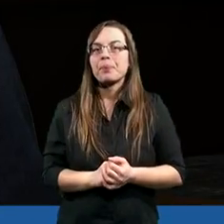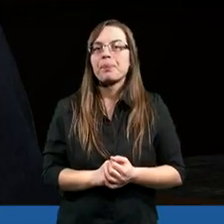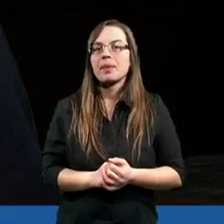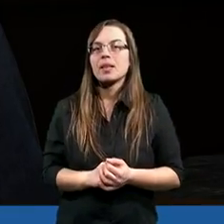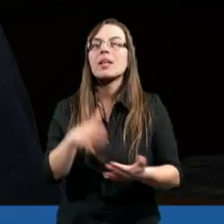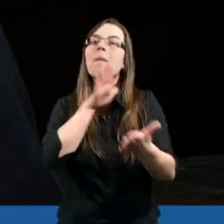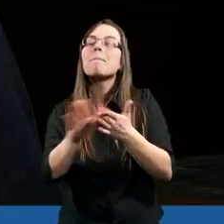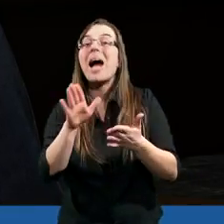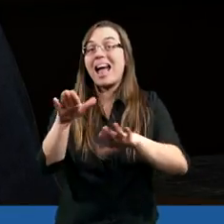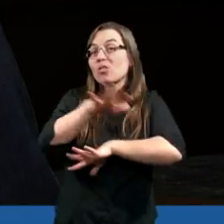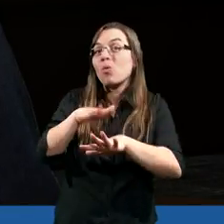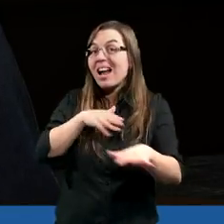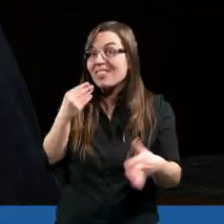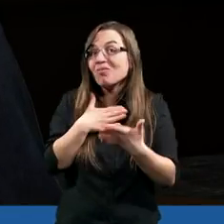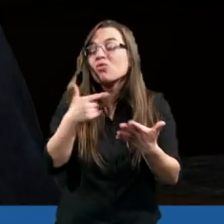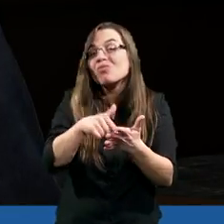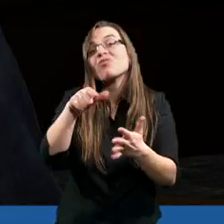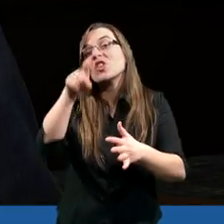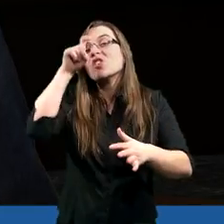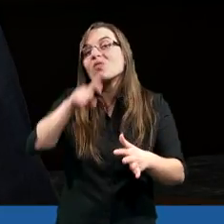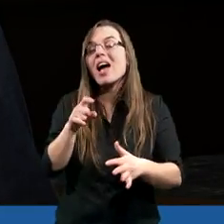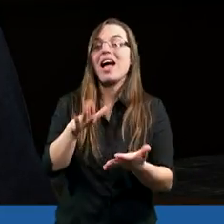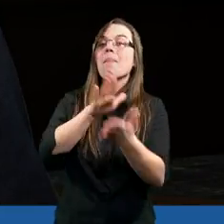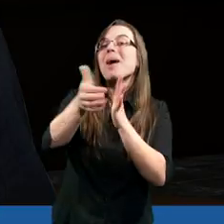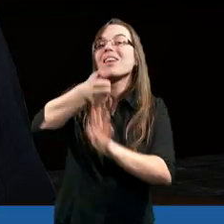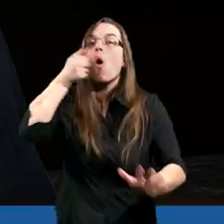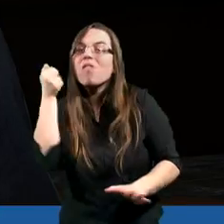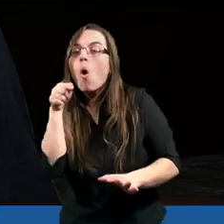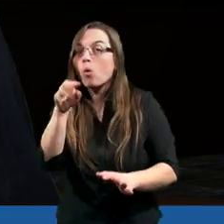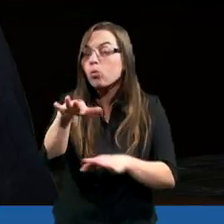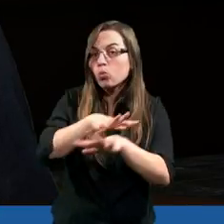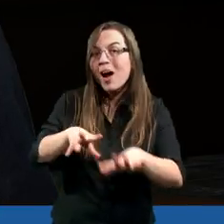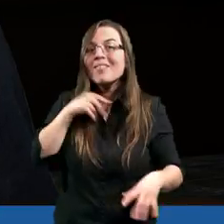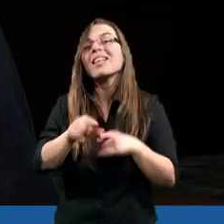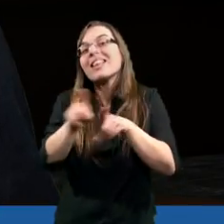Ducha Świętego i bez Jego owocu